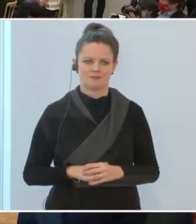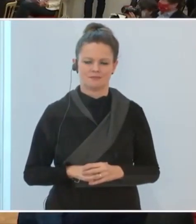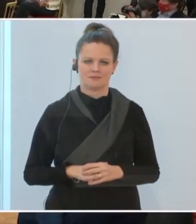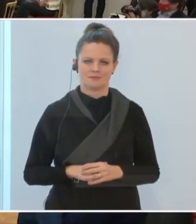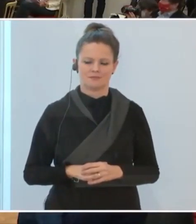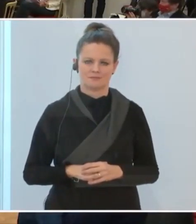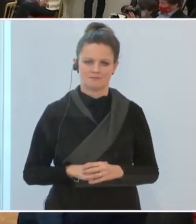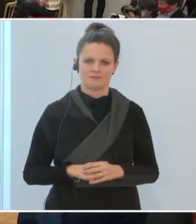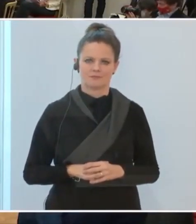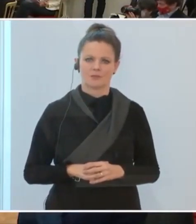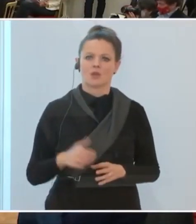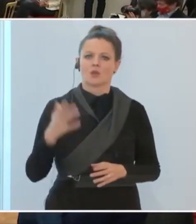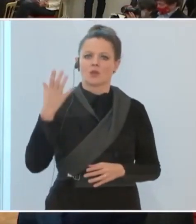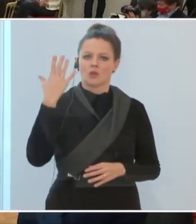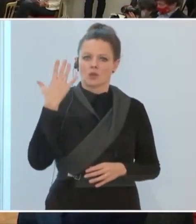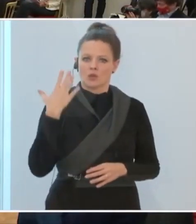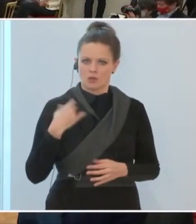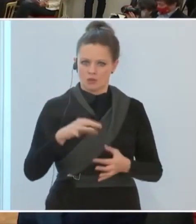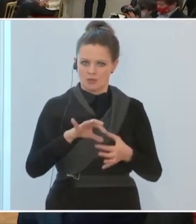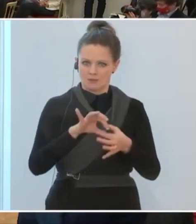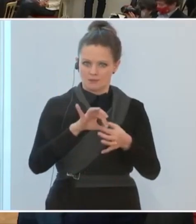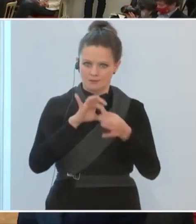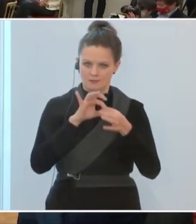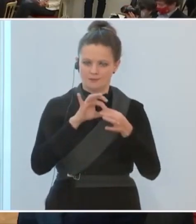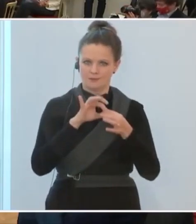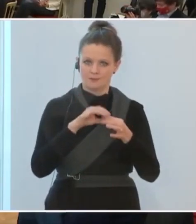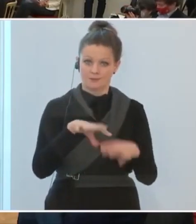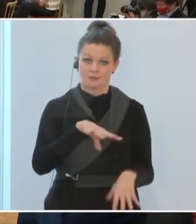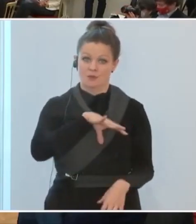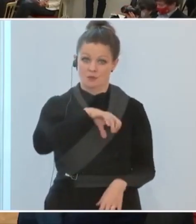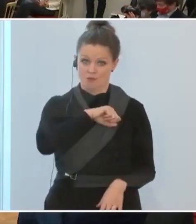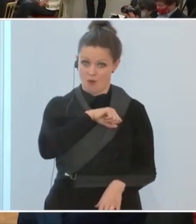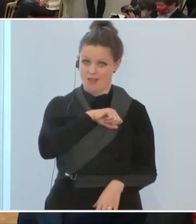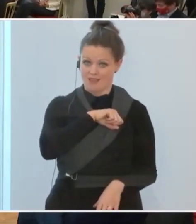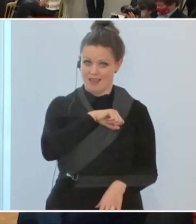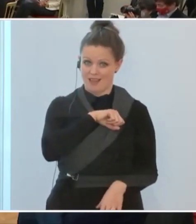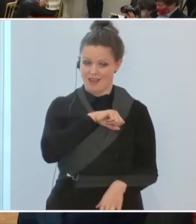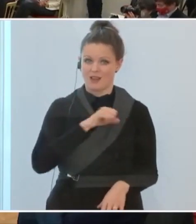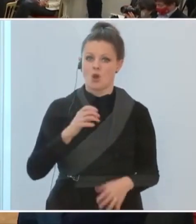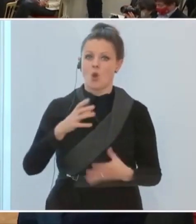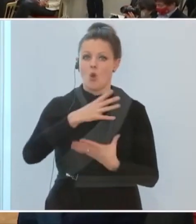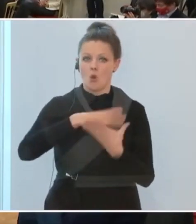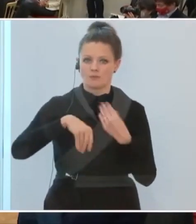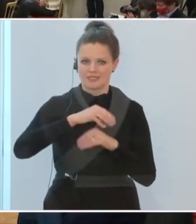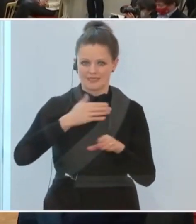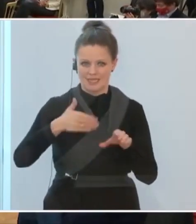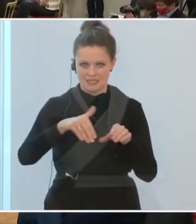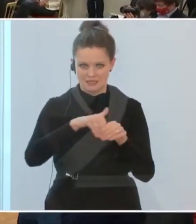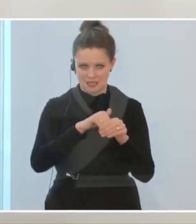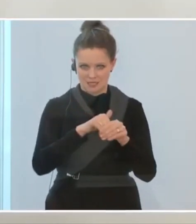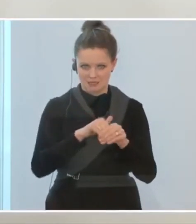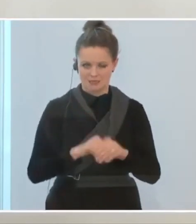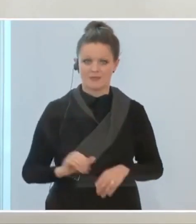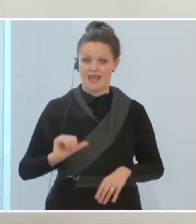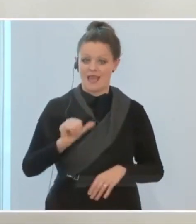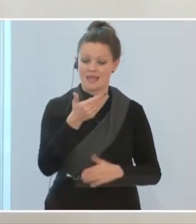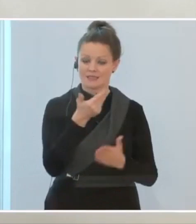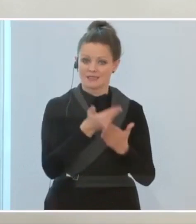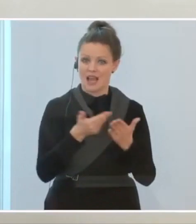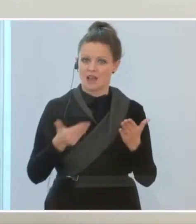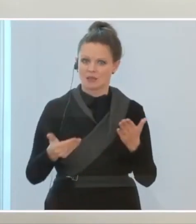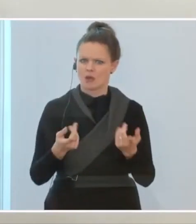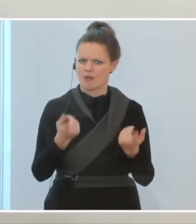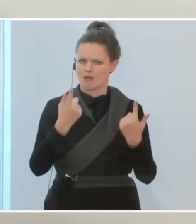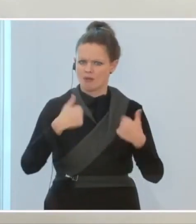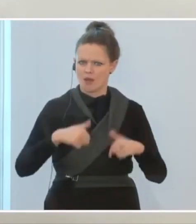Ja, eingangs noch einmal zu den Vorteilen des Umsatzersatzes. Das erste Argument kommt immer